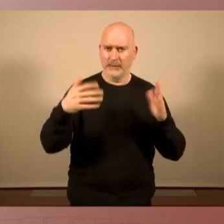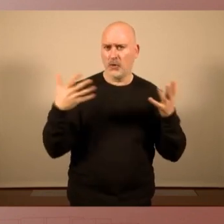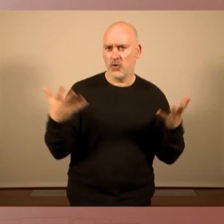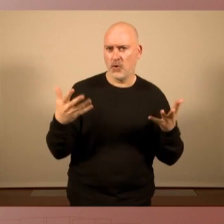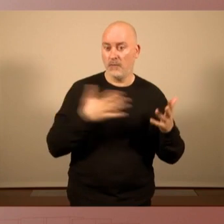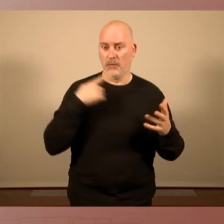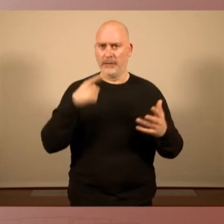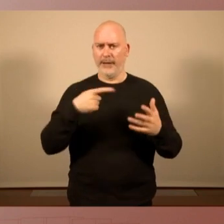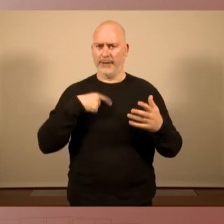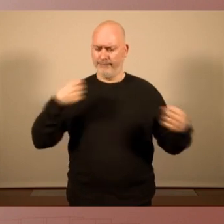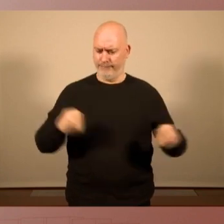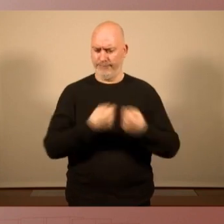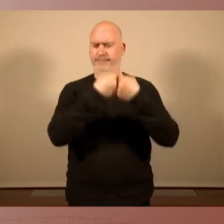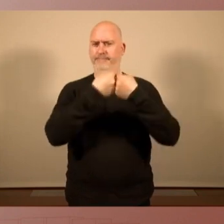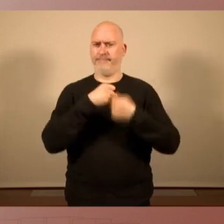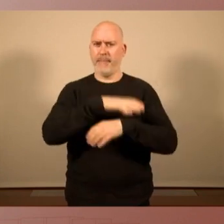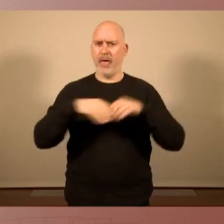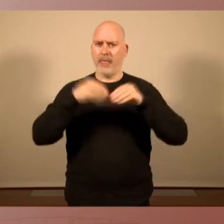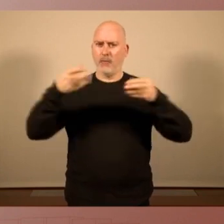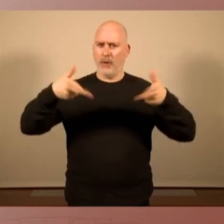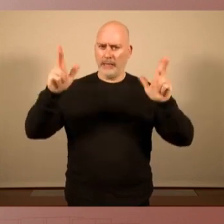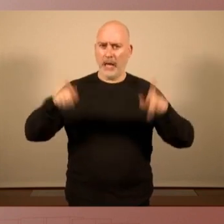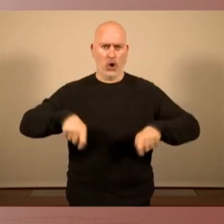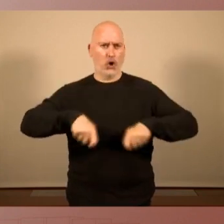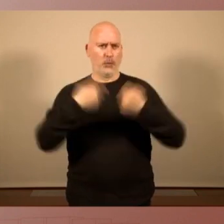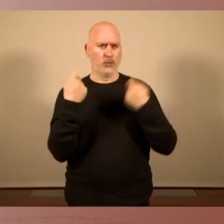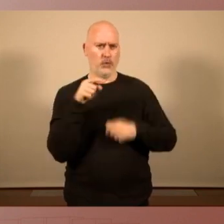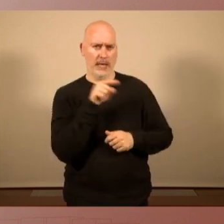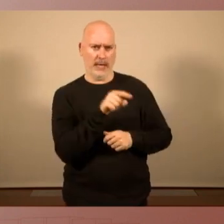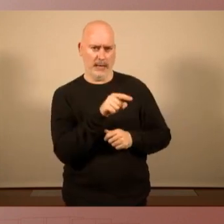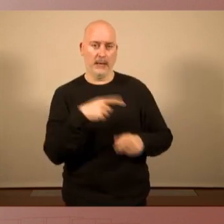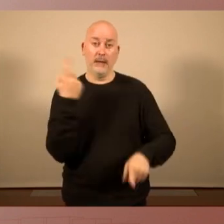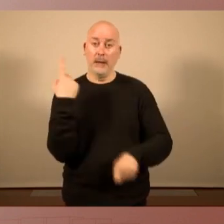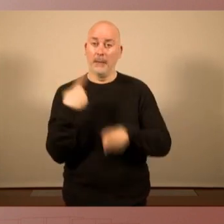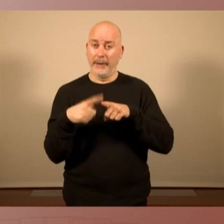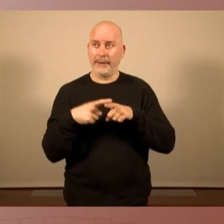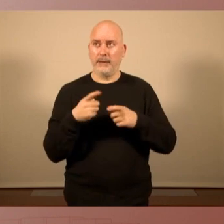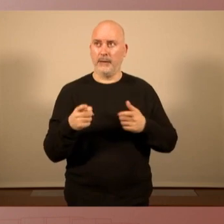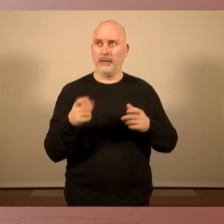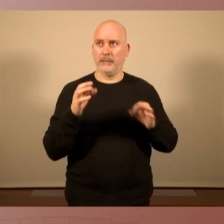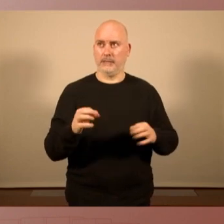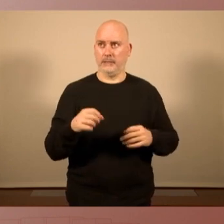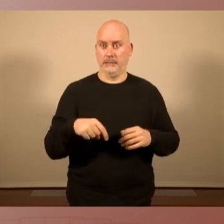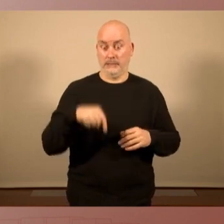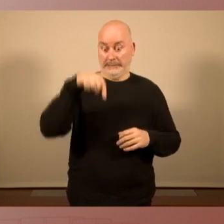democràtica, de ruptura, perquè entenem que, de fet, aquesta és l'única manera